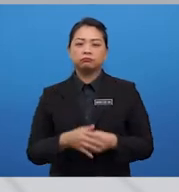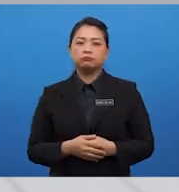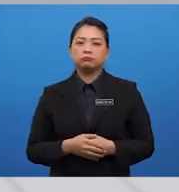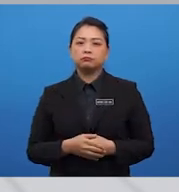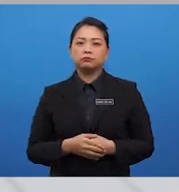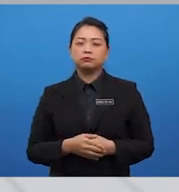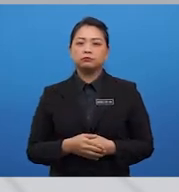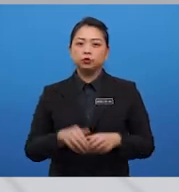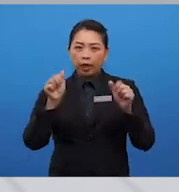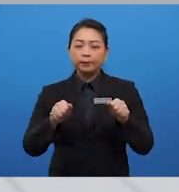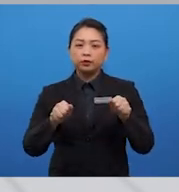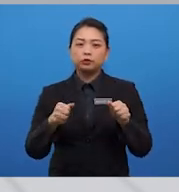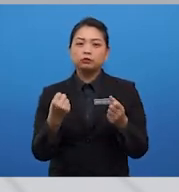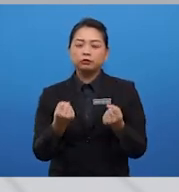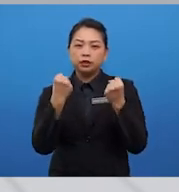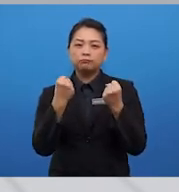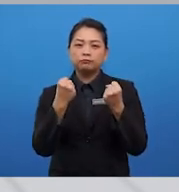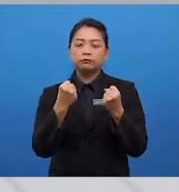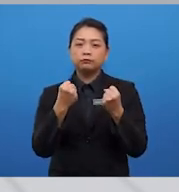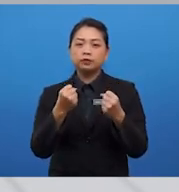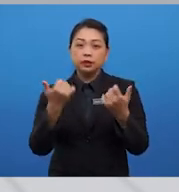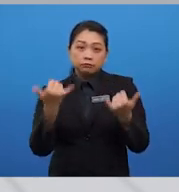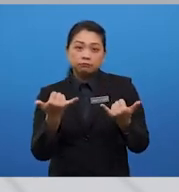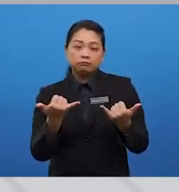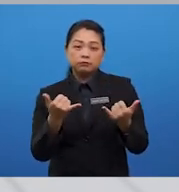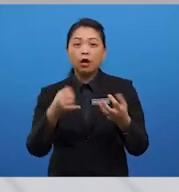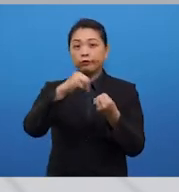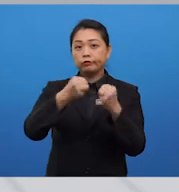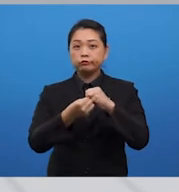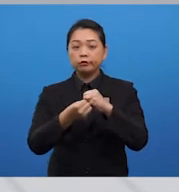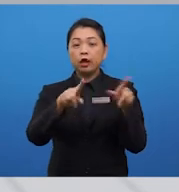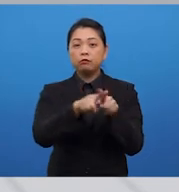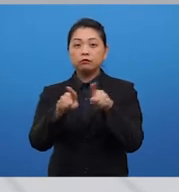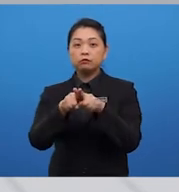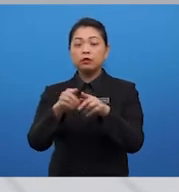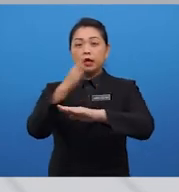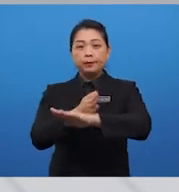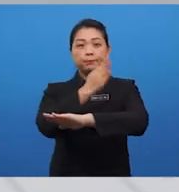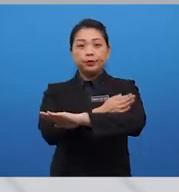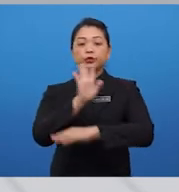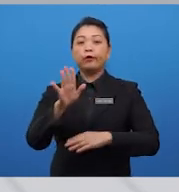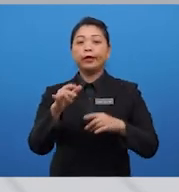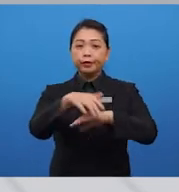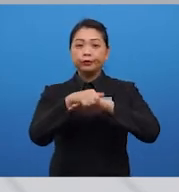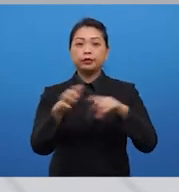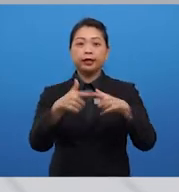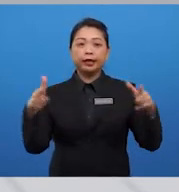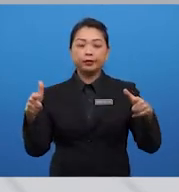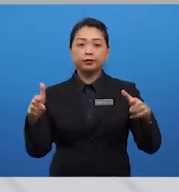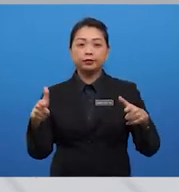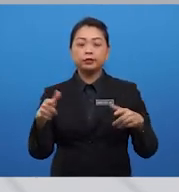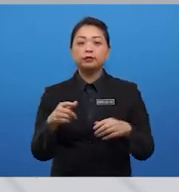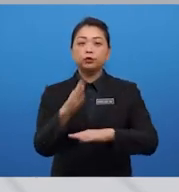to keep abreast with current issues, and also to improve your English language,